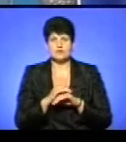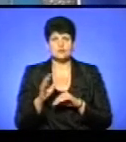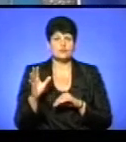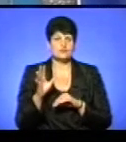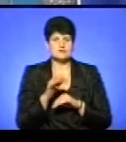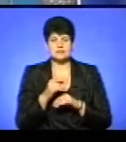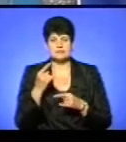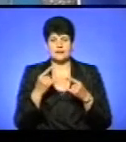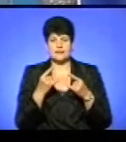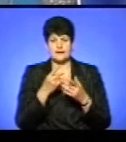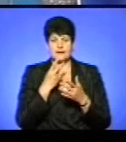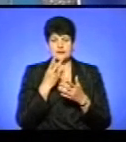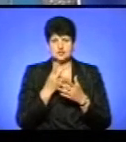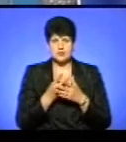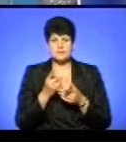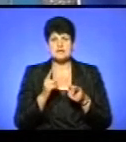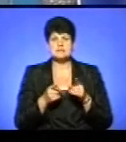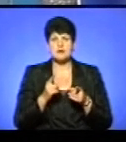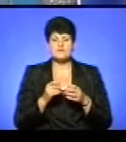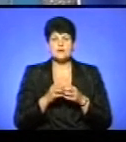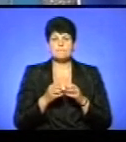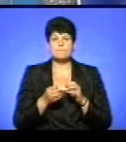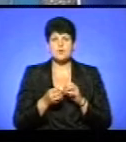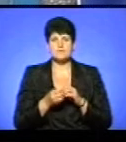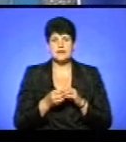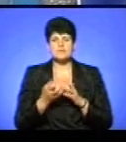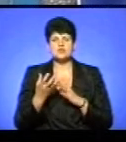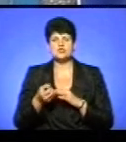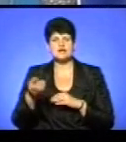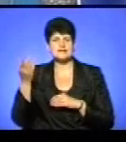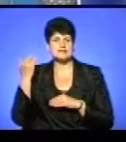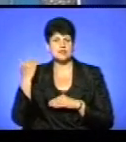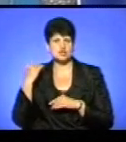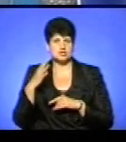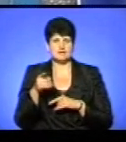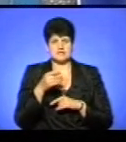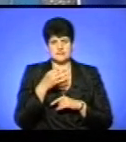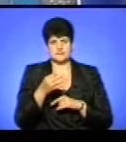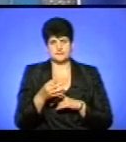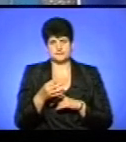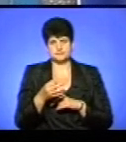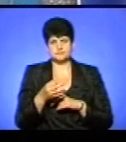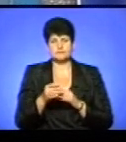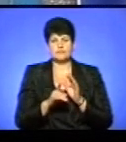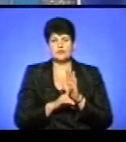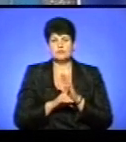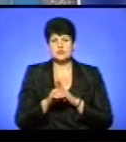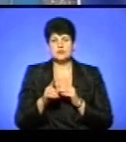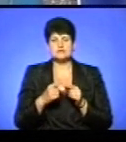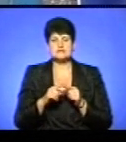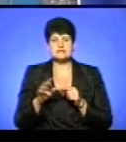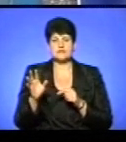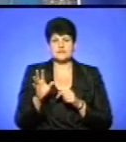телеглядачам. Ну, насправді, проблема ще старіша, ніж ви навіть озвучили. Почалося це все